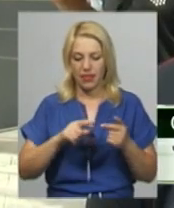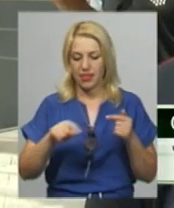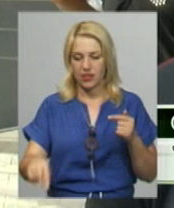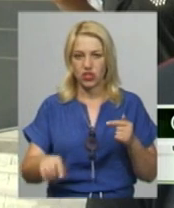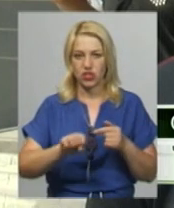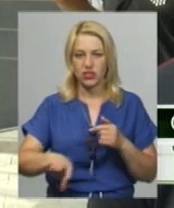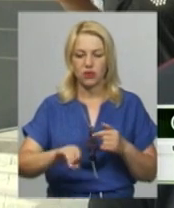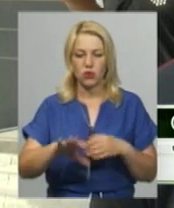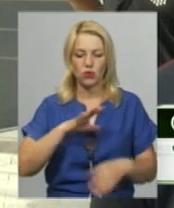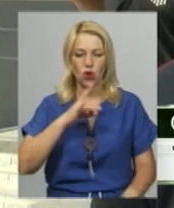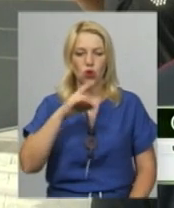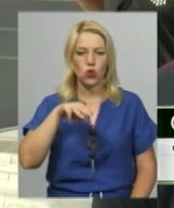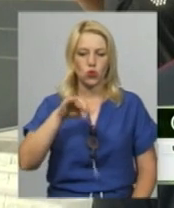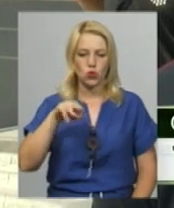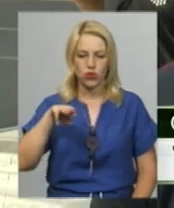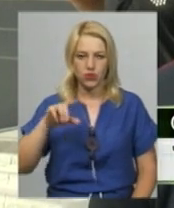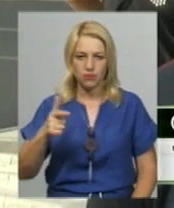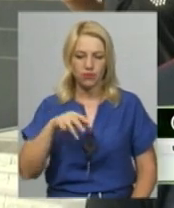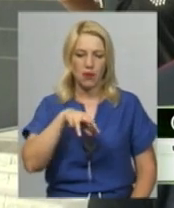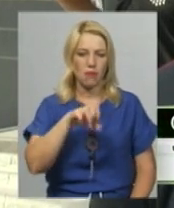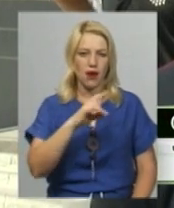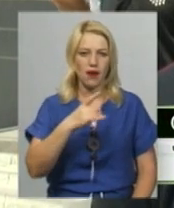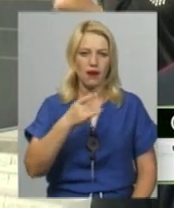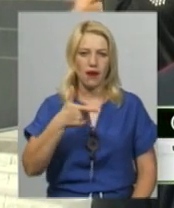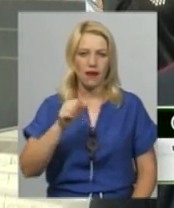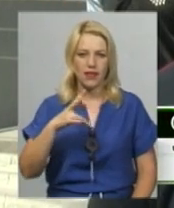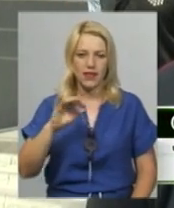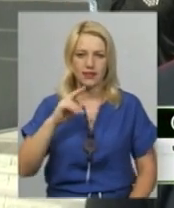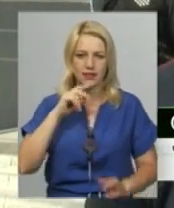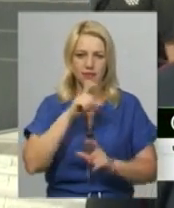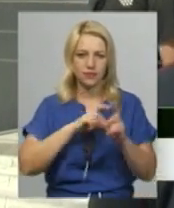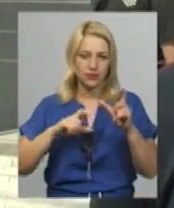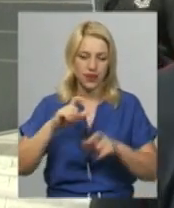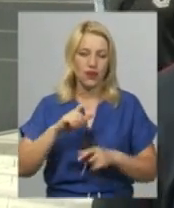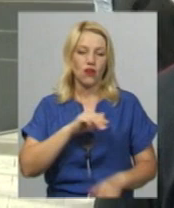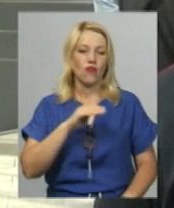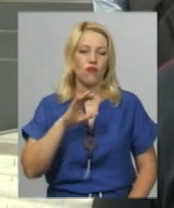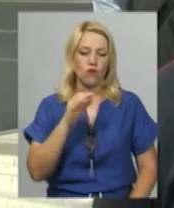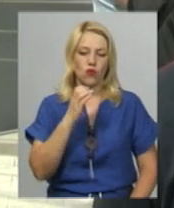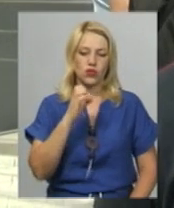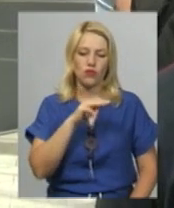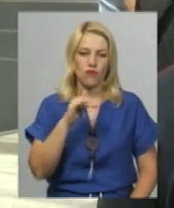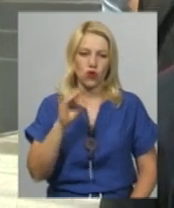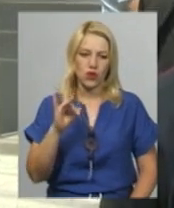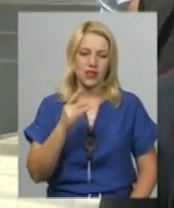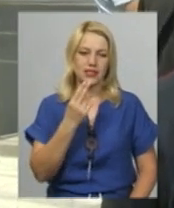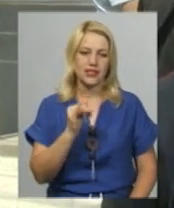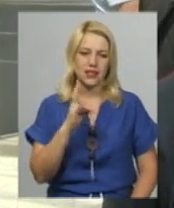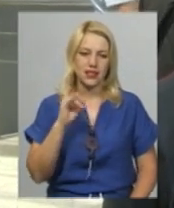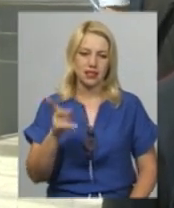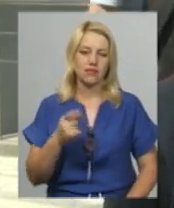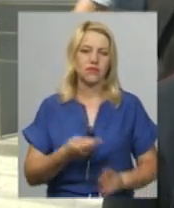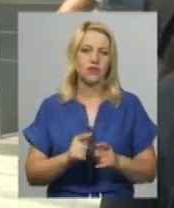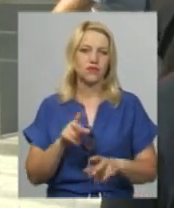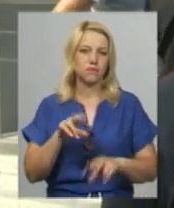річки ртуть, марганець, цинк, фосфор. Дуже багато чопу, ще ціла таблиця